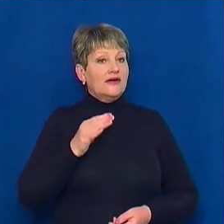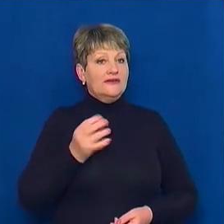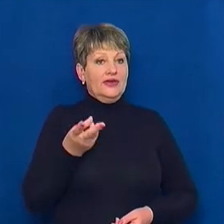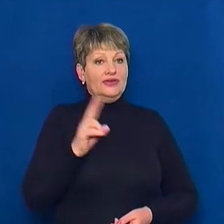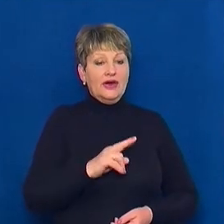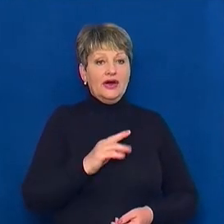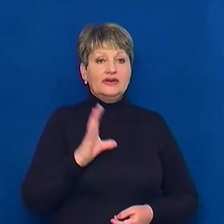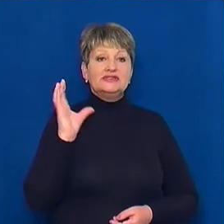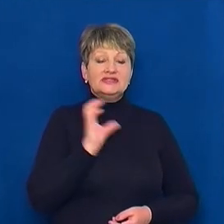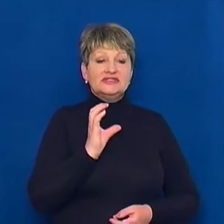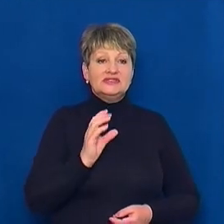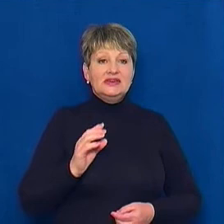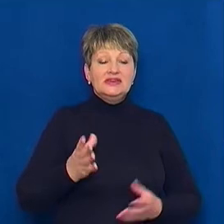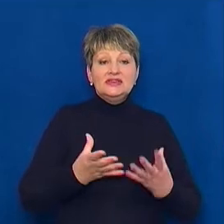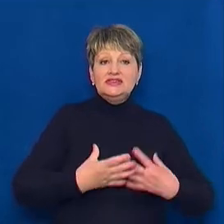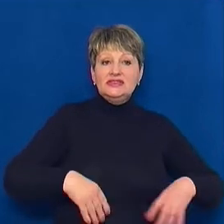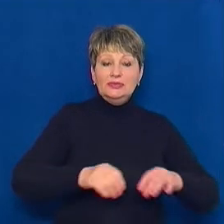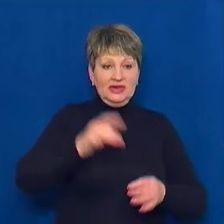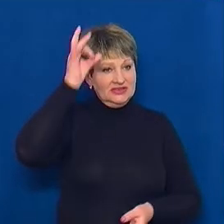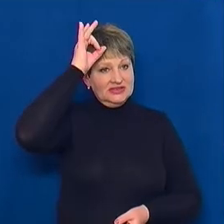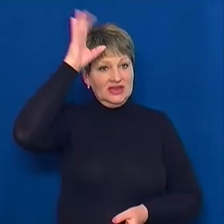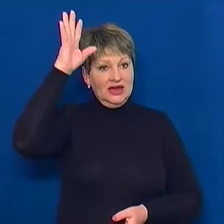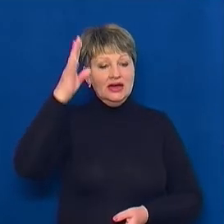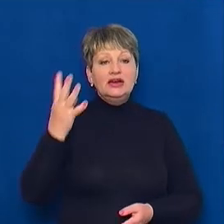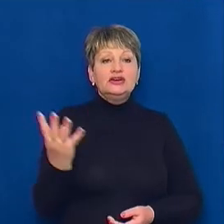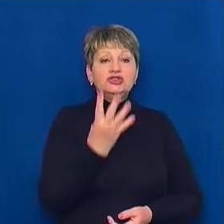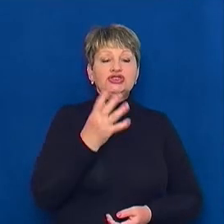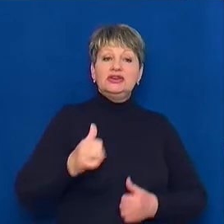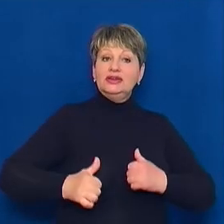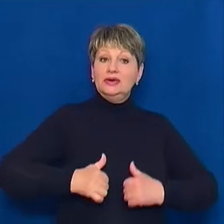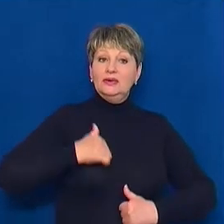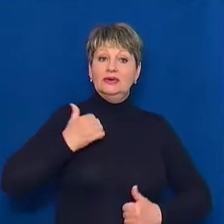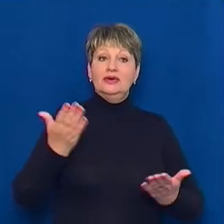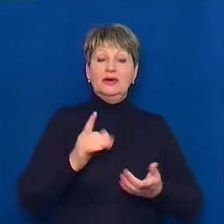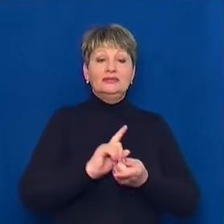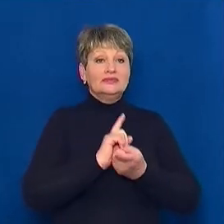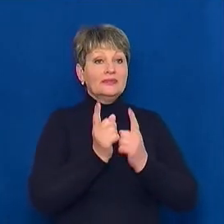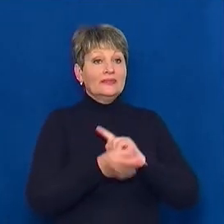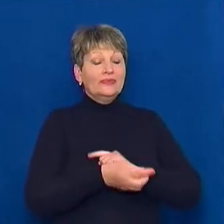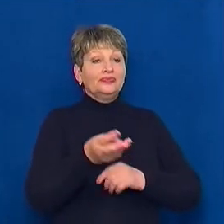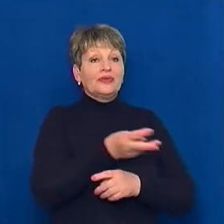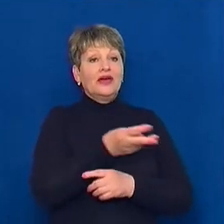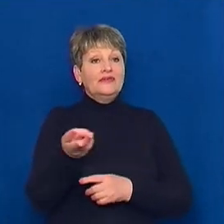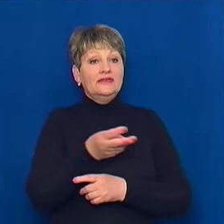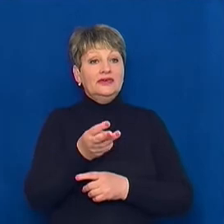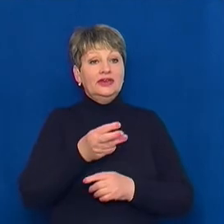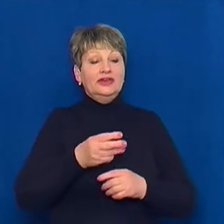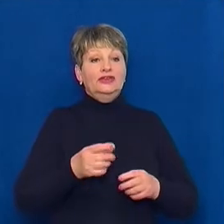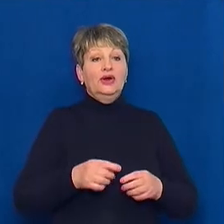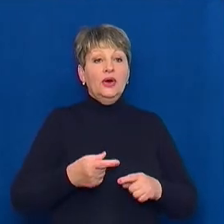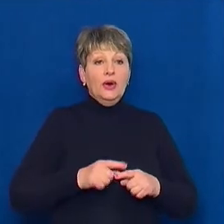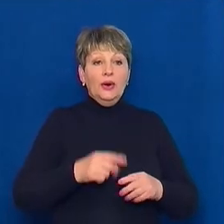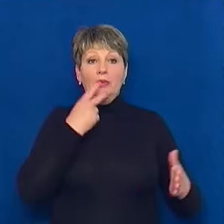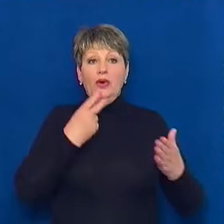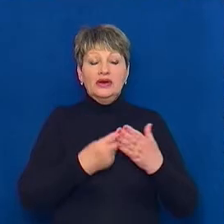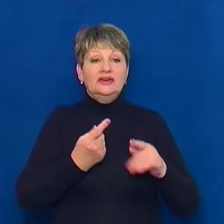Білокопитових. Чотири герої, образи яких ожили у відеоролику «Доночі музеїв», розміщені ось у цьому портретному